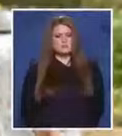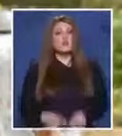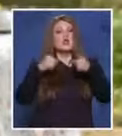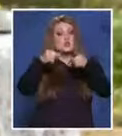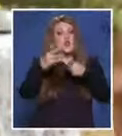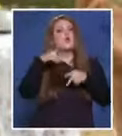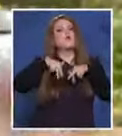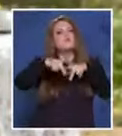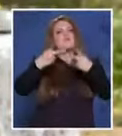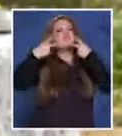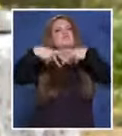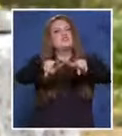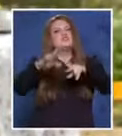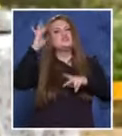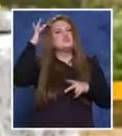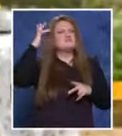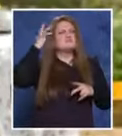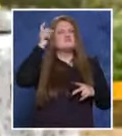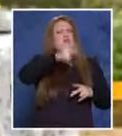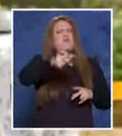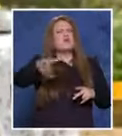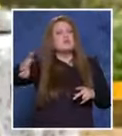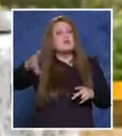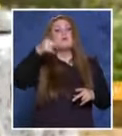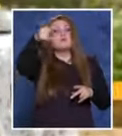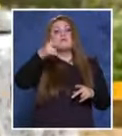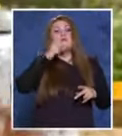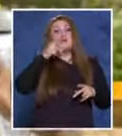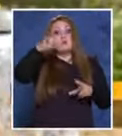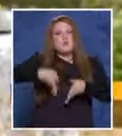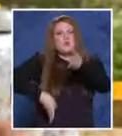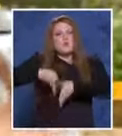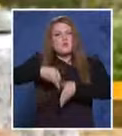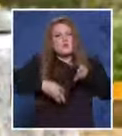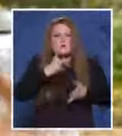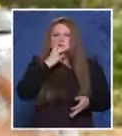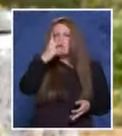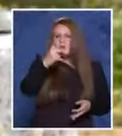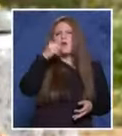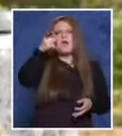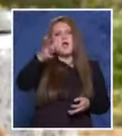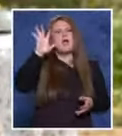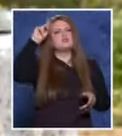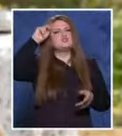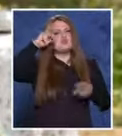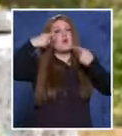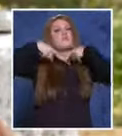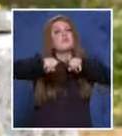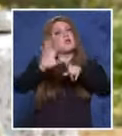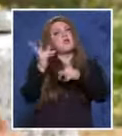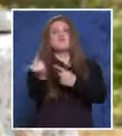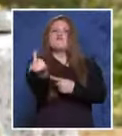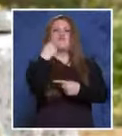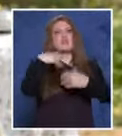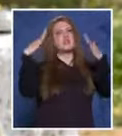Той отива да връща животните цвета, но го вижда на улицата. Тя е второсипен на улица и казва, че бил щал да влезе в